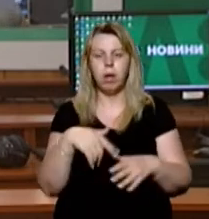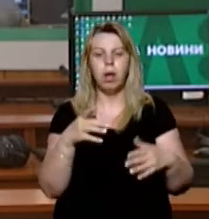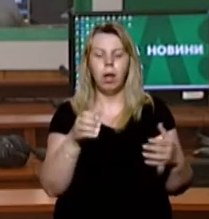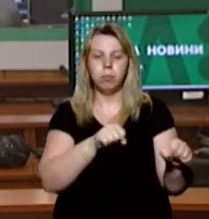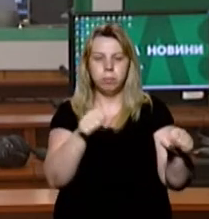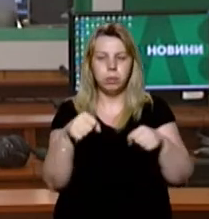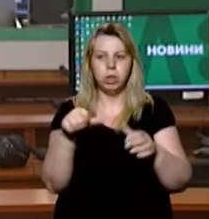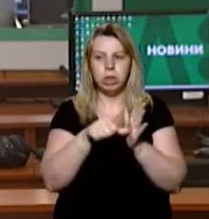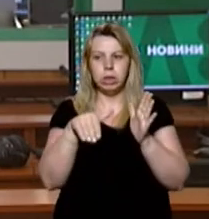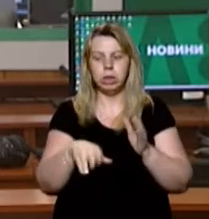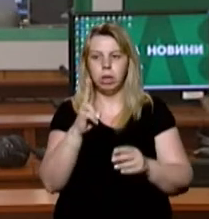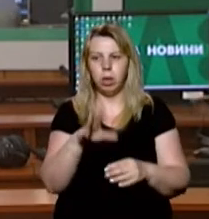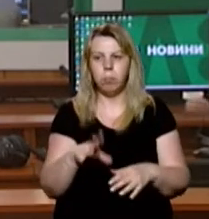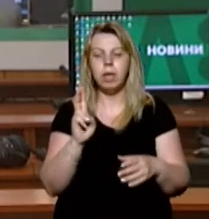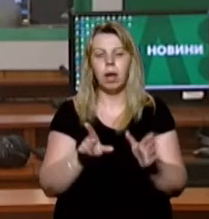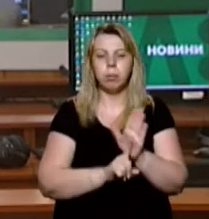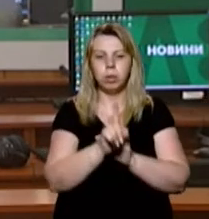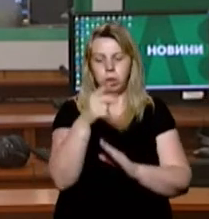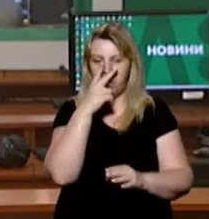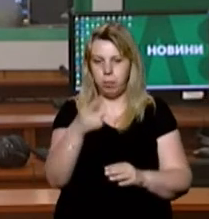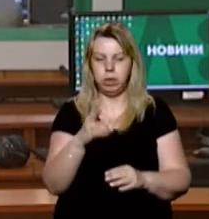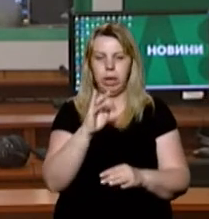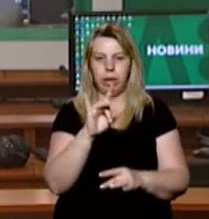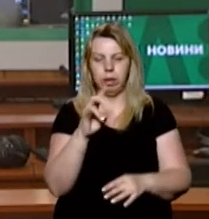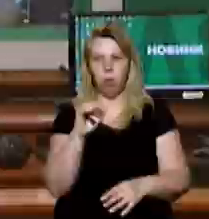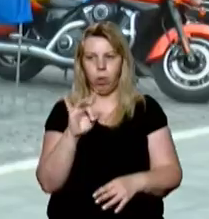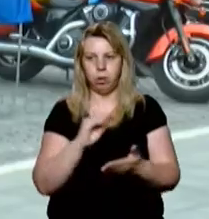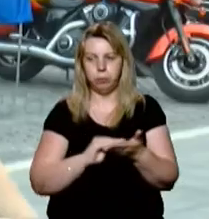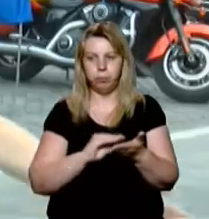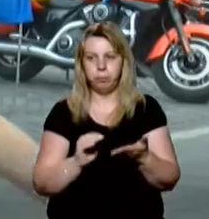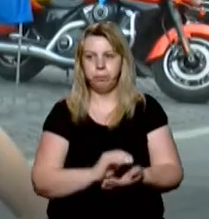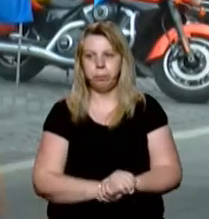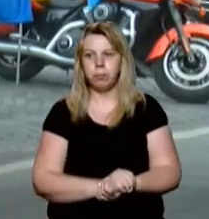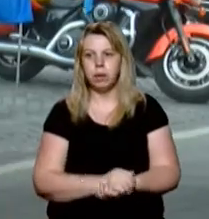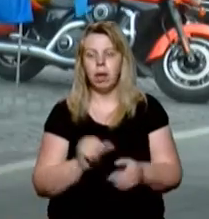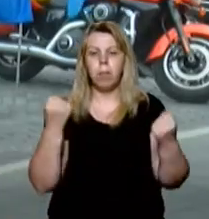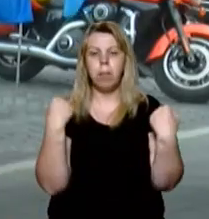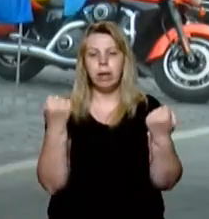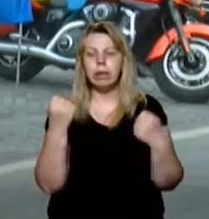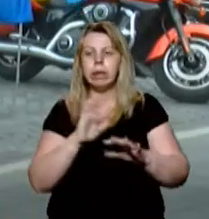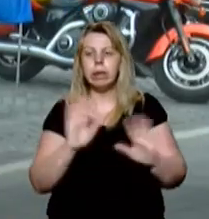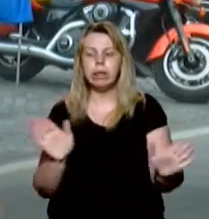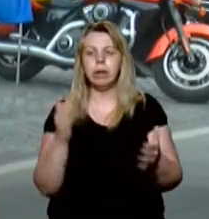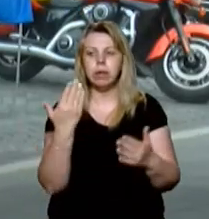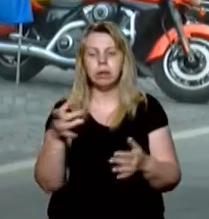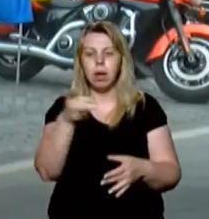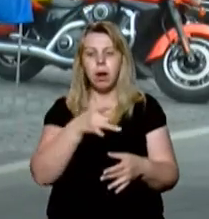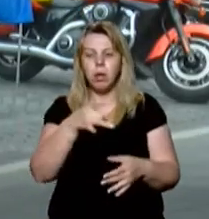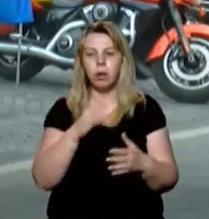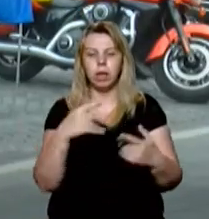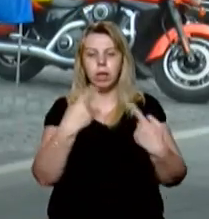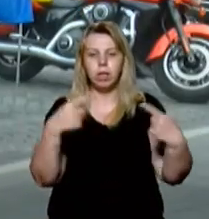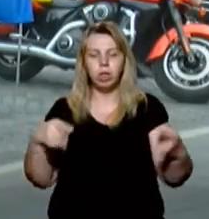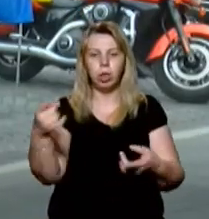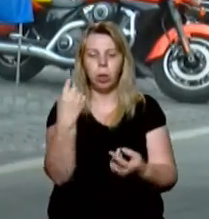понад 6 тисяч кілометрів. Як усе відбувалося, бачила Ірина Олах. Байкери не тільки з регіону, а й